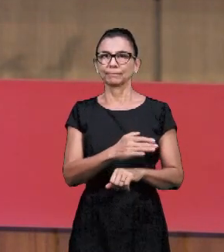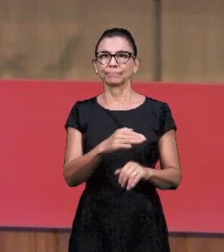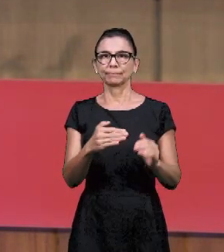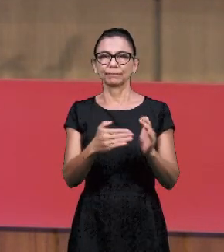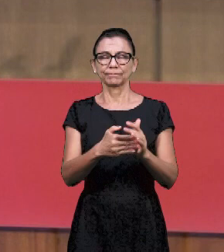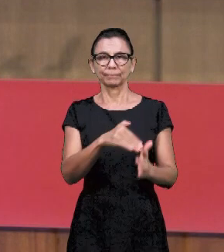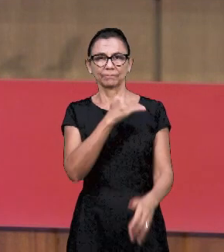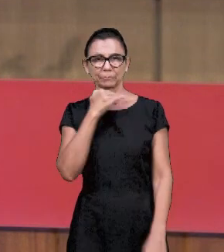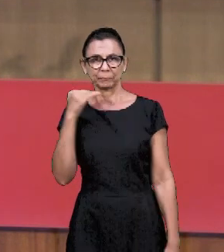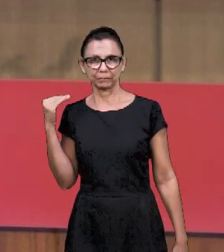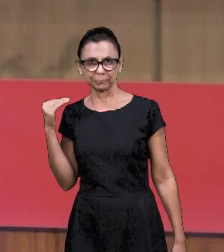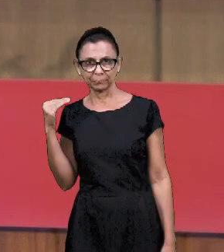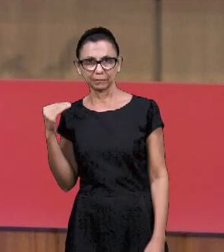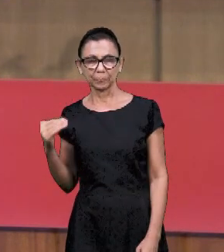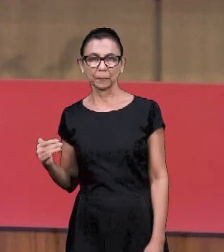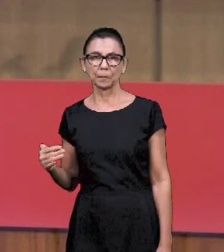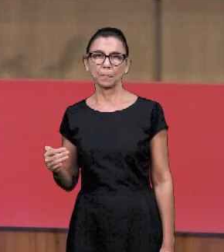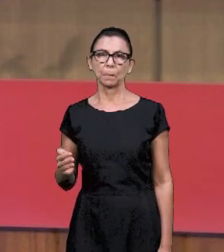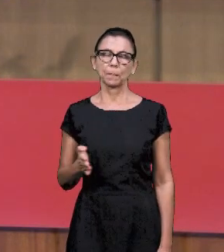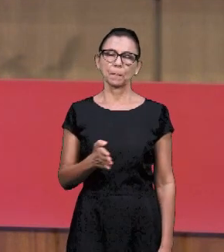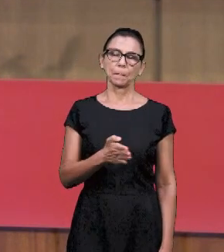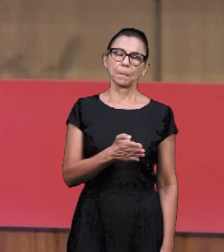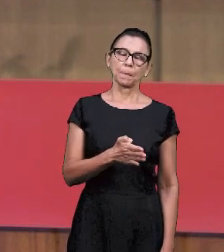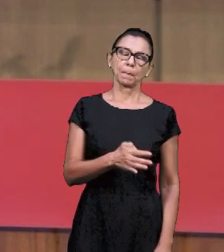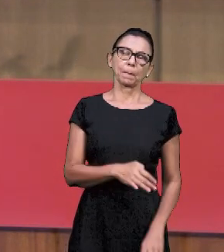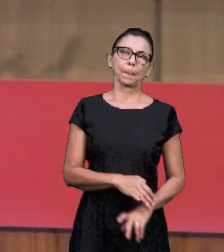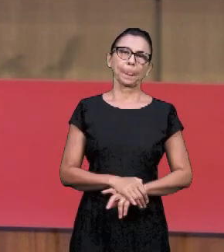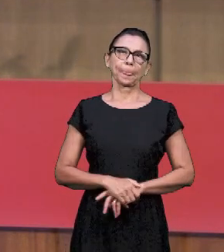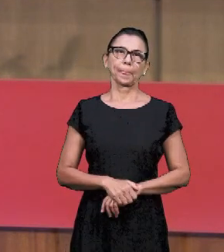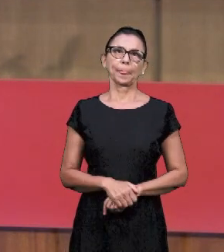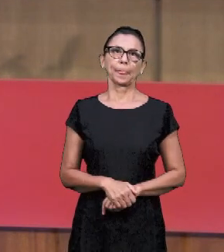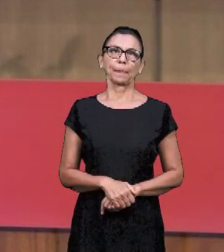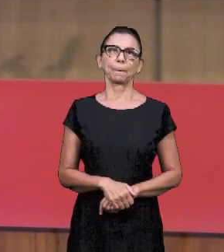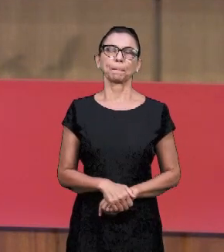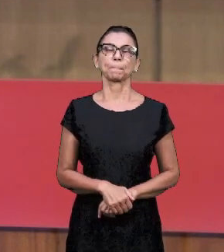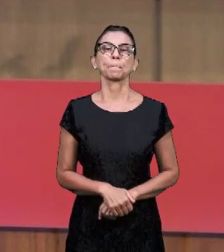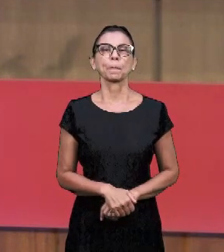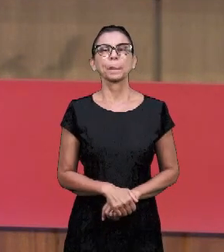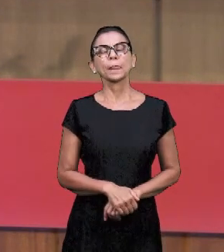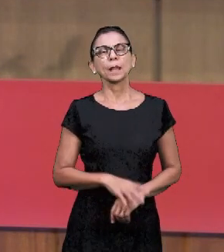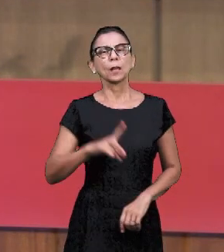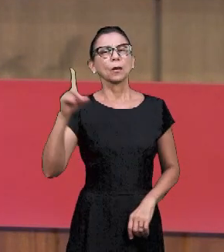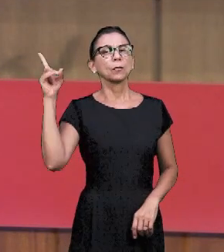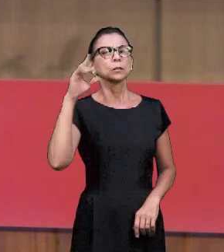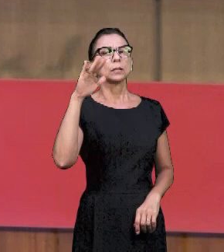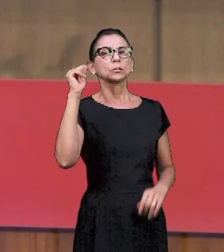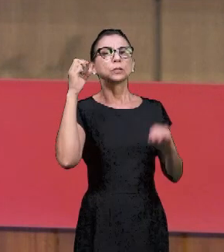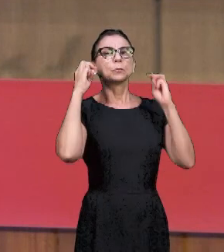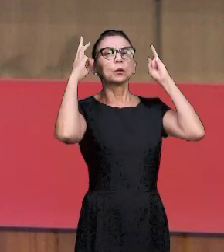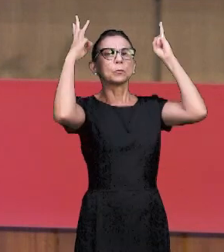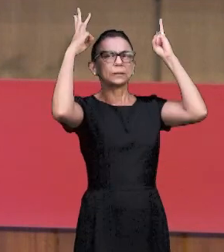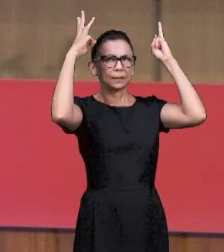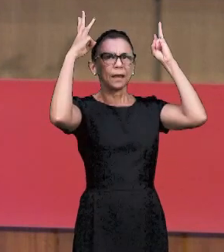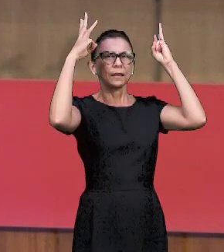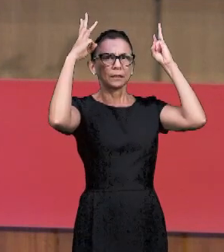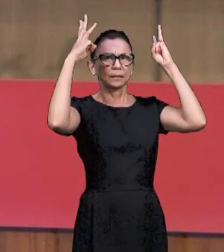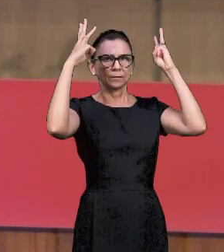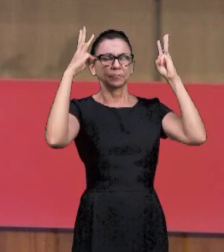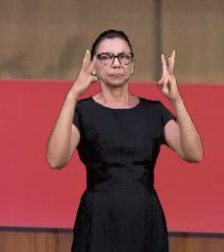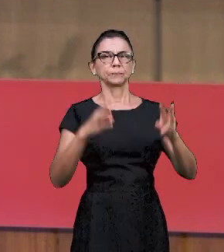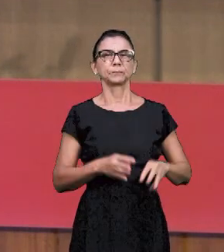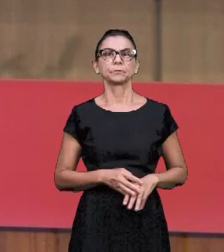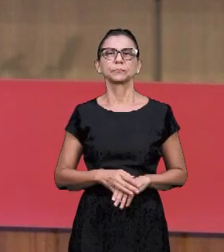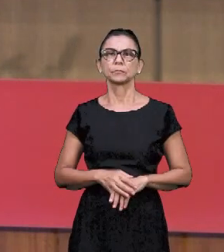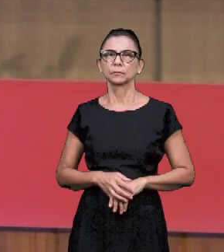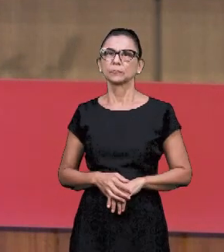Поддерживала, двигала. Но здесь интересные вещи есть. Вера, она жиждется и испытывается на